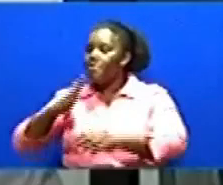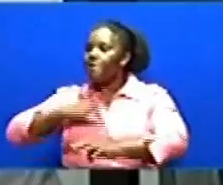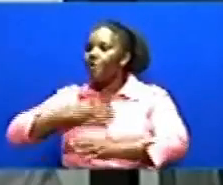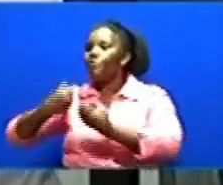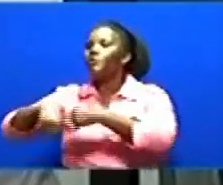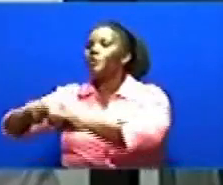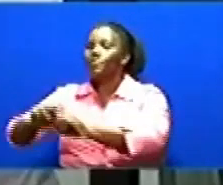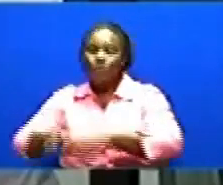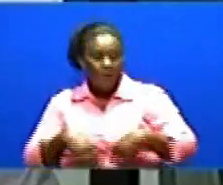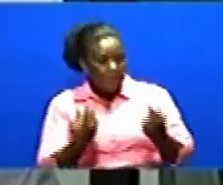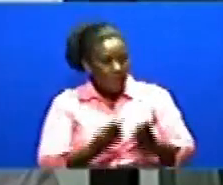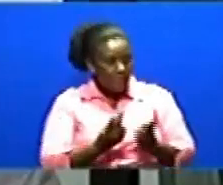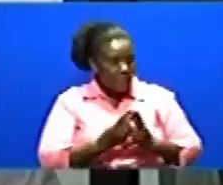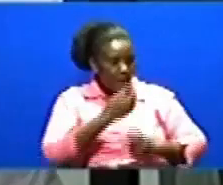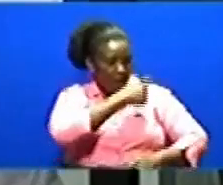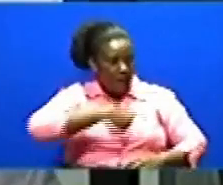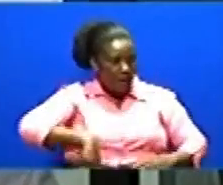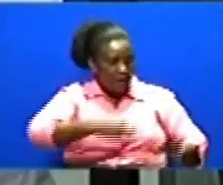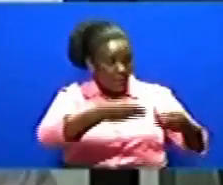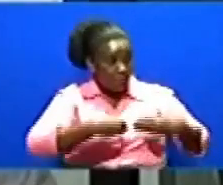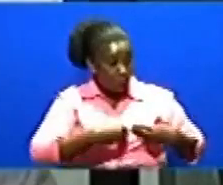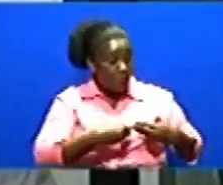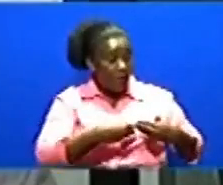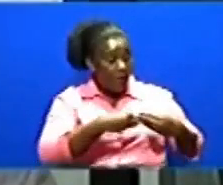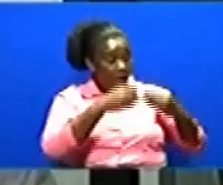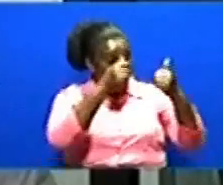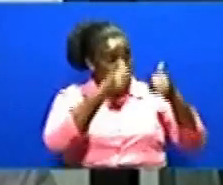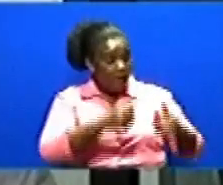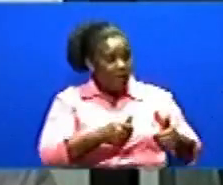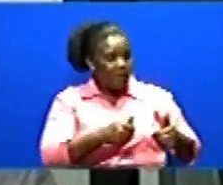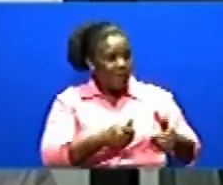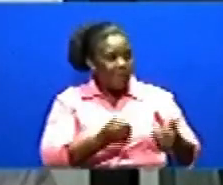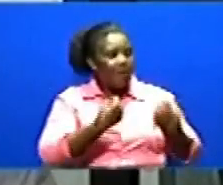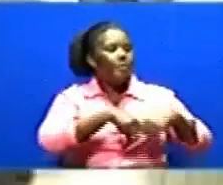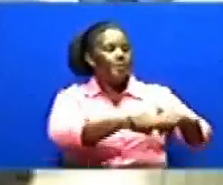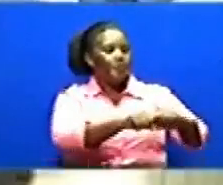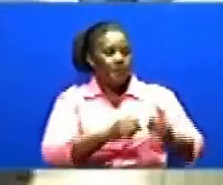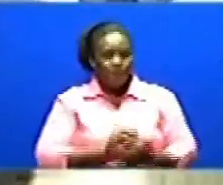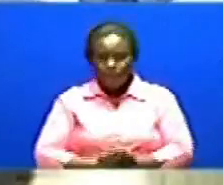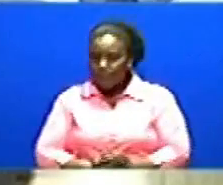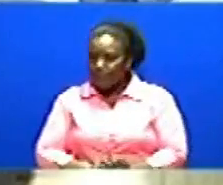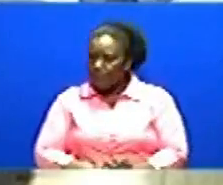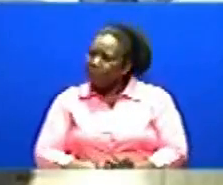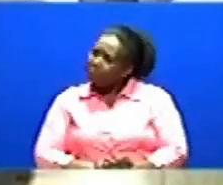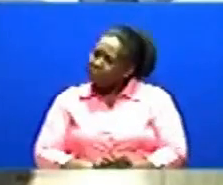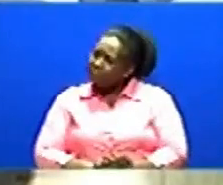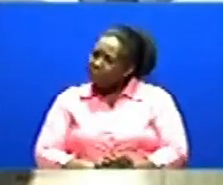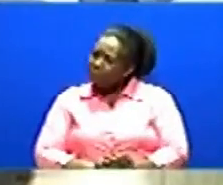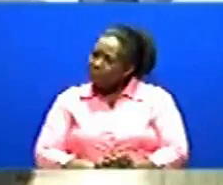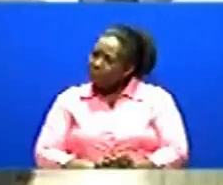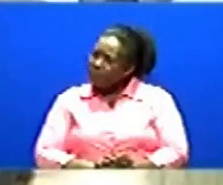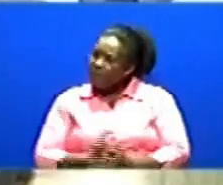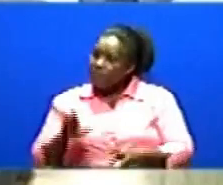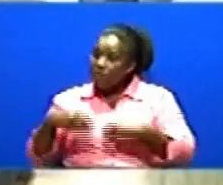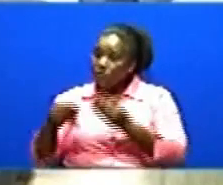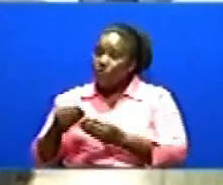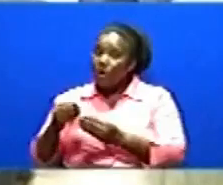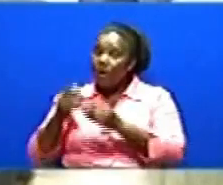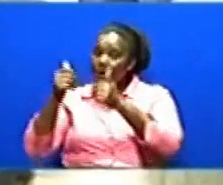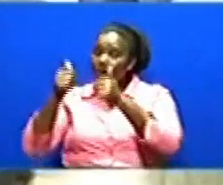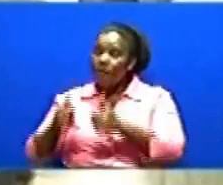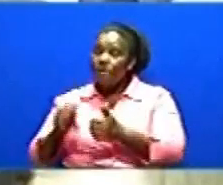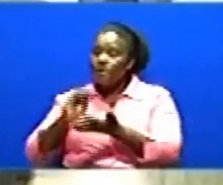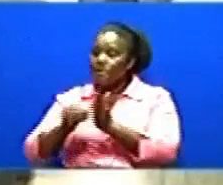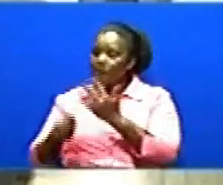mboche pia rais wetu Alituwaidi kama madaktari Ino hatumisho ginu na sekta ya afya Kule kwa na hili nini ya hadienu kwa wa Tanzania